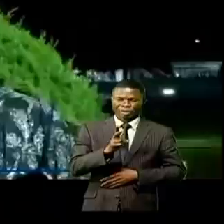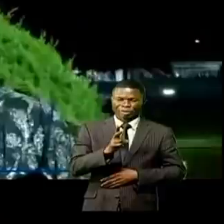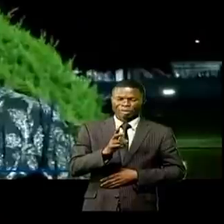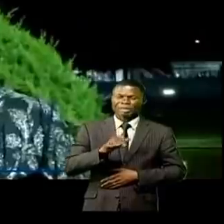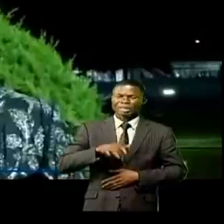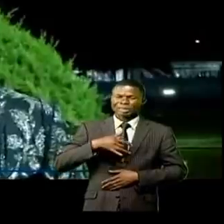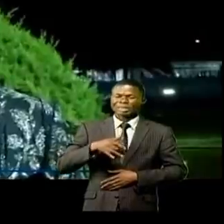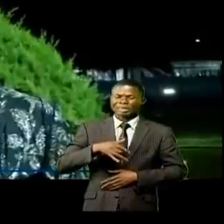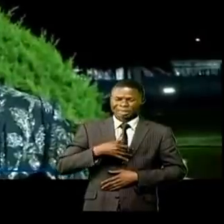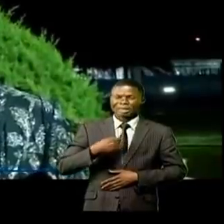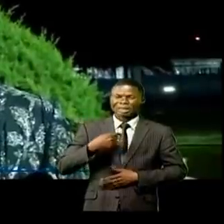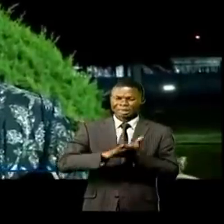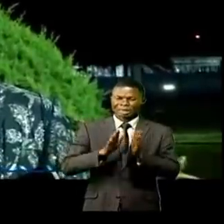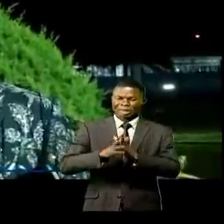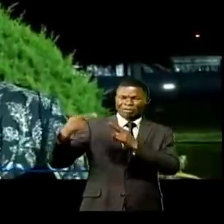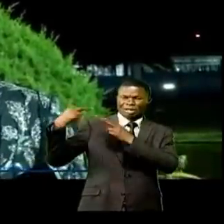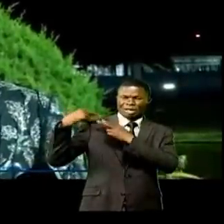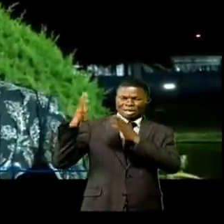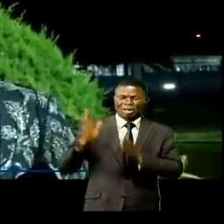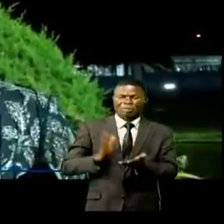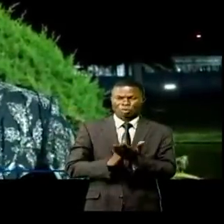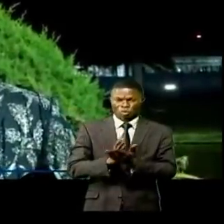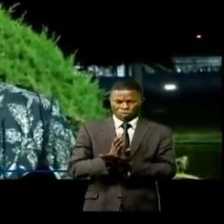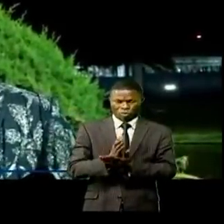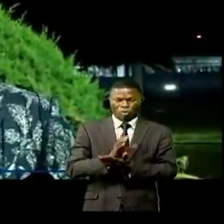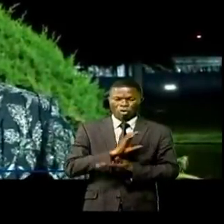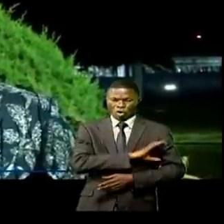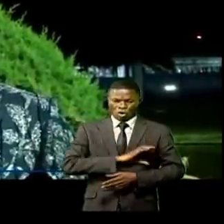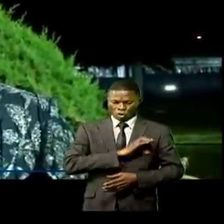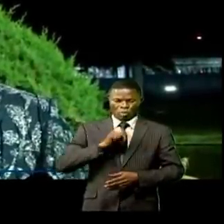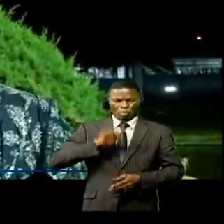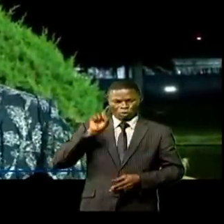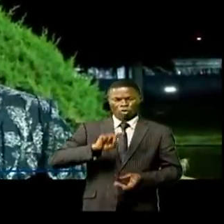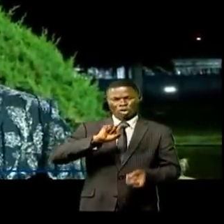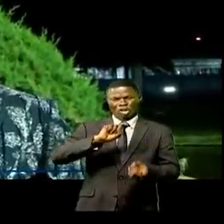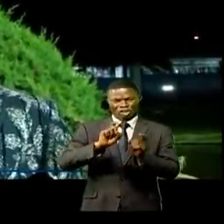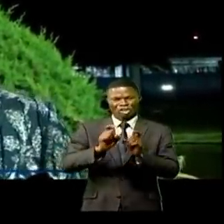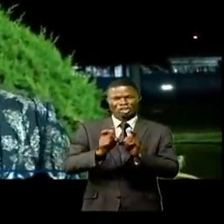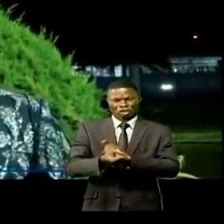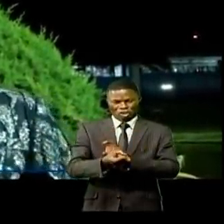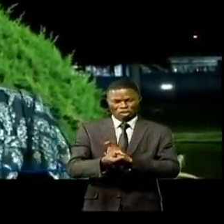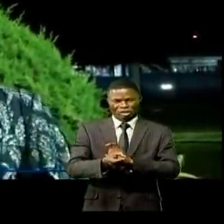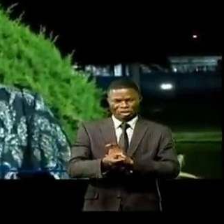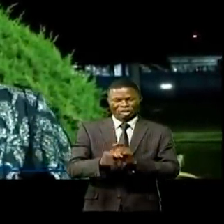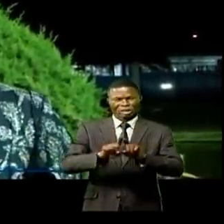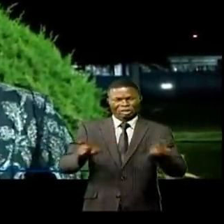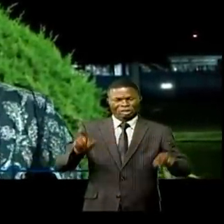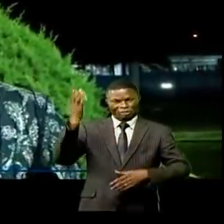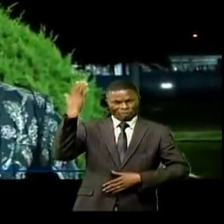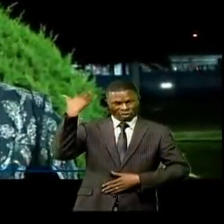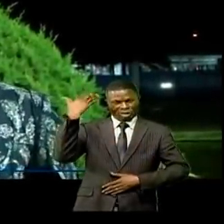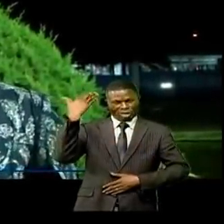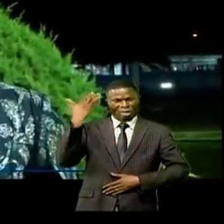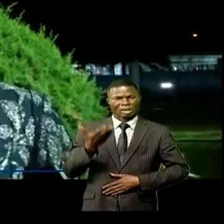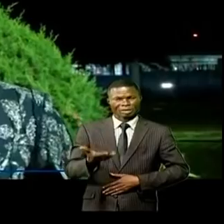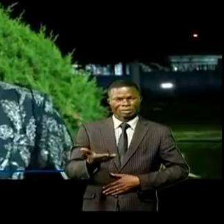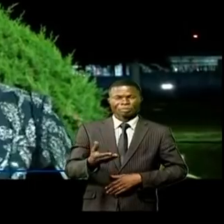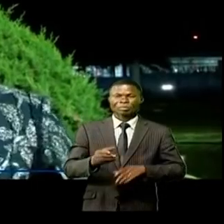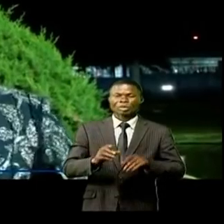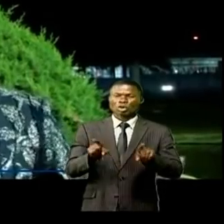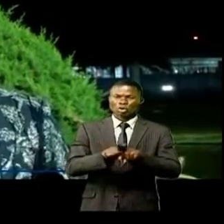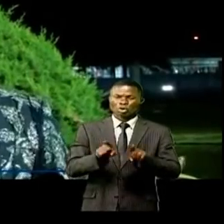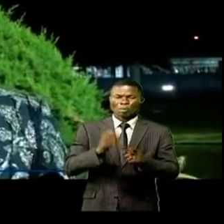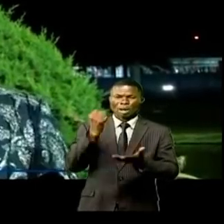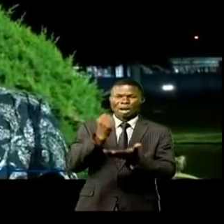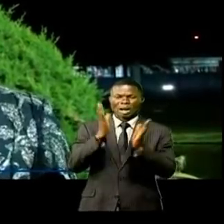de la responsabilité d'être correct, de me comporter beaucoup plus dignement que je ne le faisais en tant qu